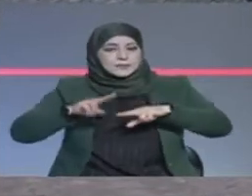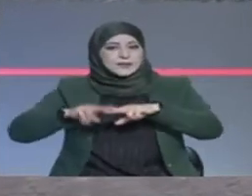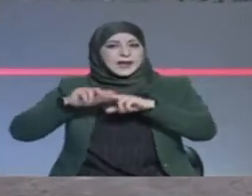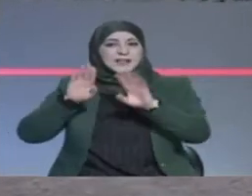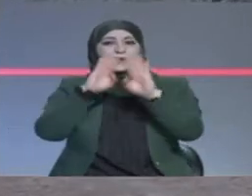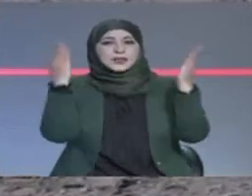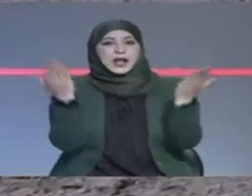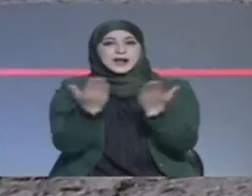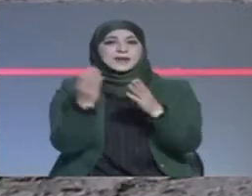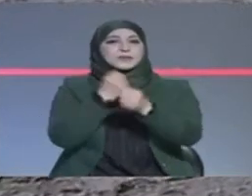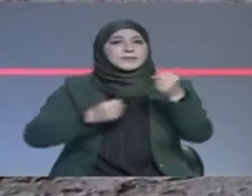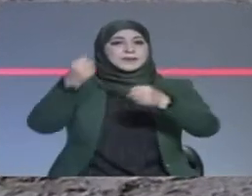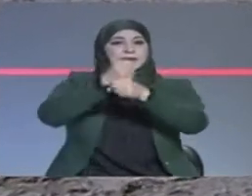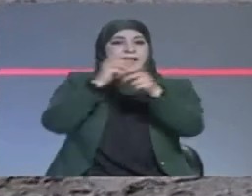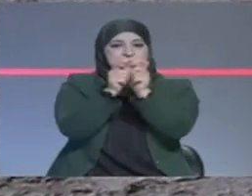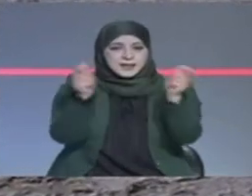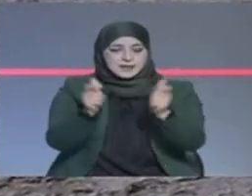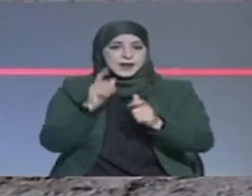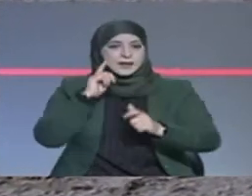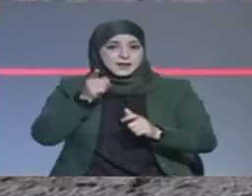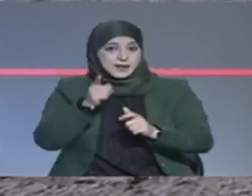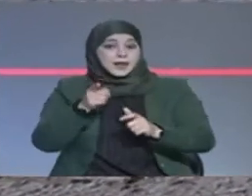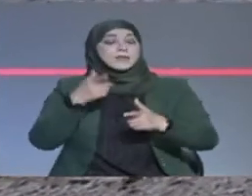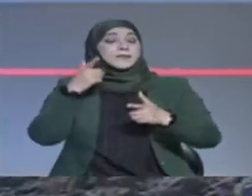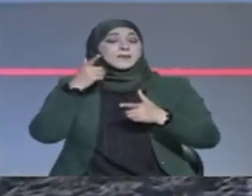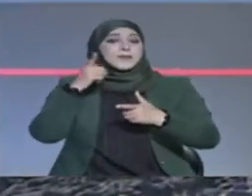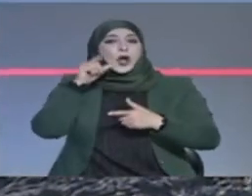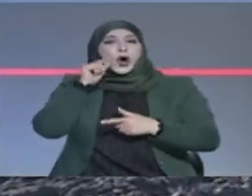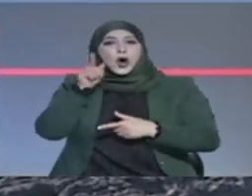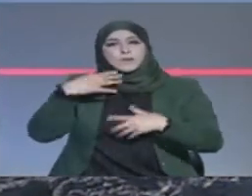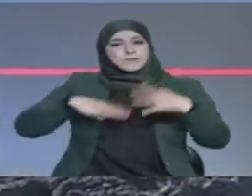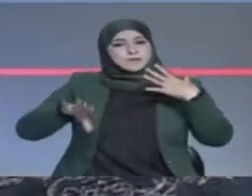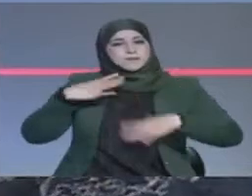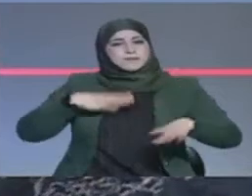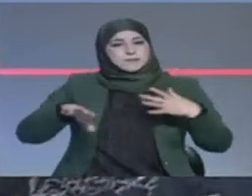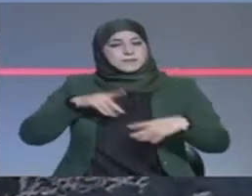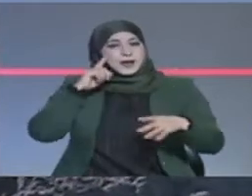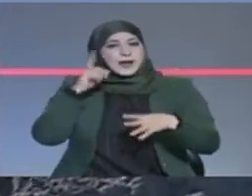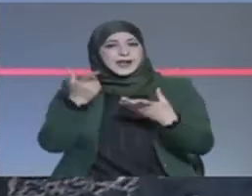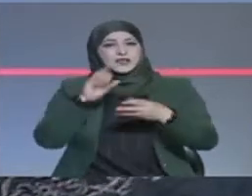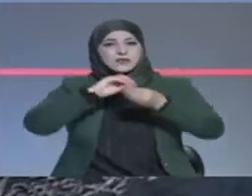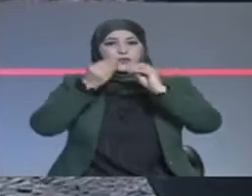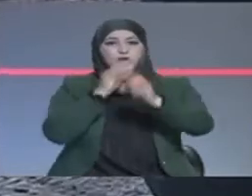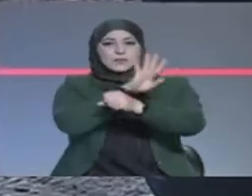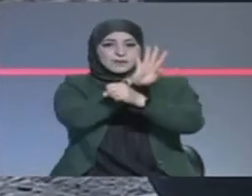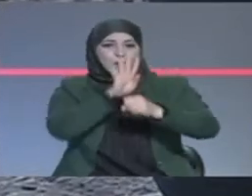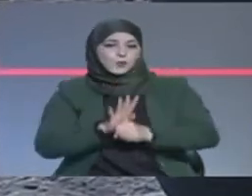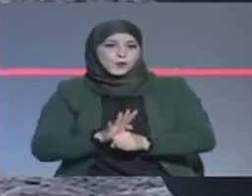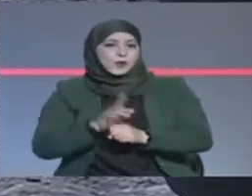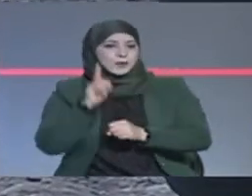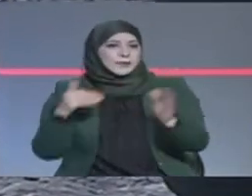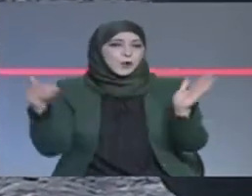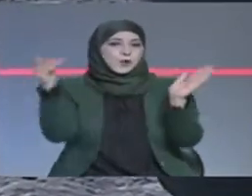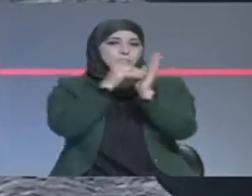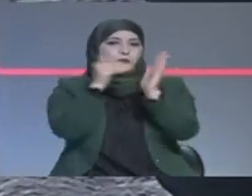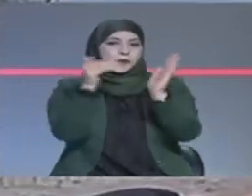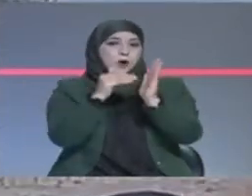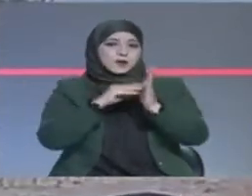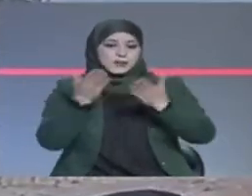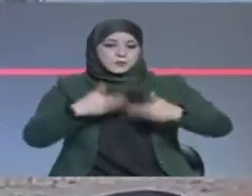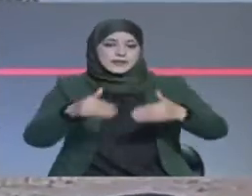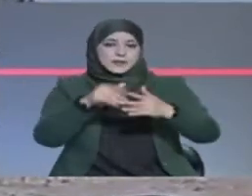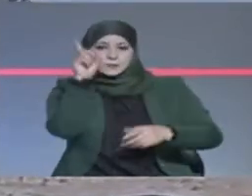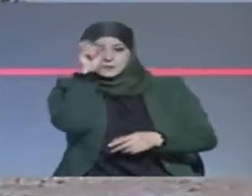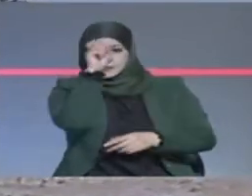مجلة الاستثمار وضع أرهق هذا المستثمر خاصة في ذل أزمة الكورونا التي زادت الوضع تعقيدا